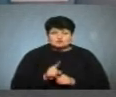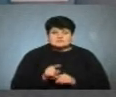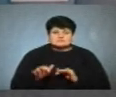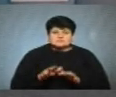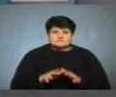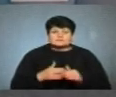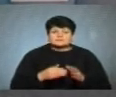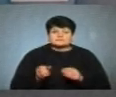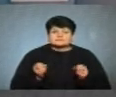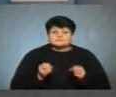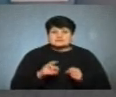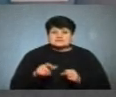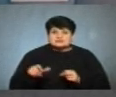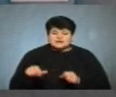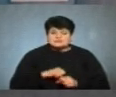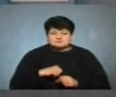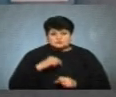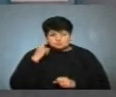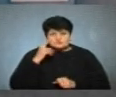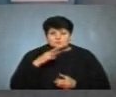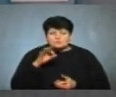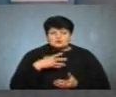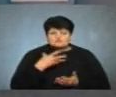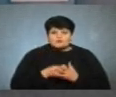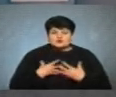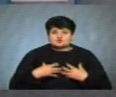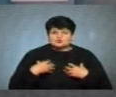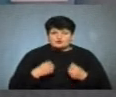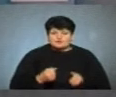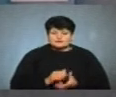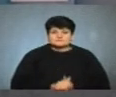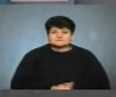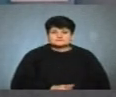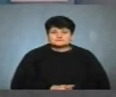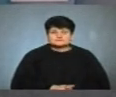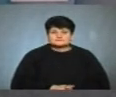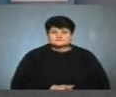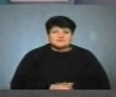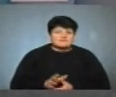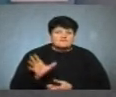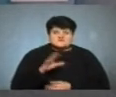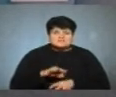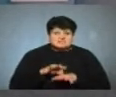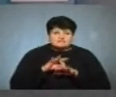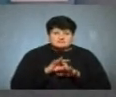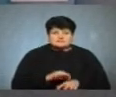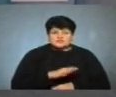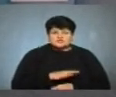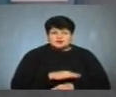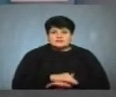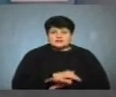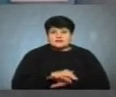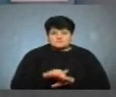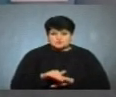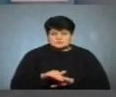фахівцям, а самі дбайте за своє здоров'я. За своїх рідних. І рідних, так, всіх вивезти, чекати на вулиці.